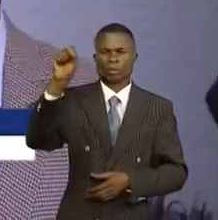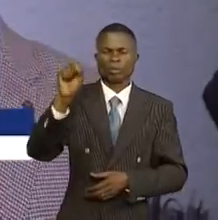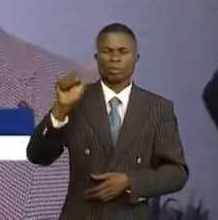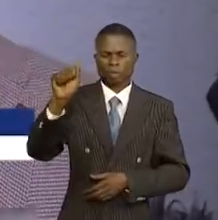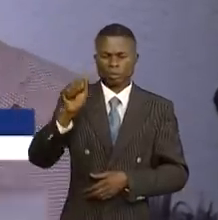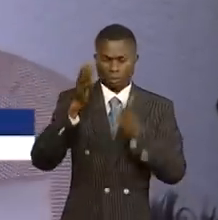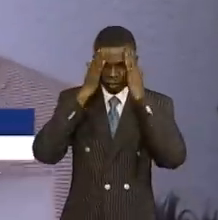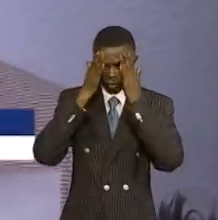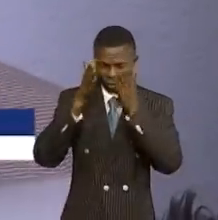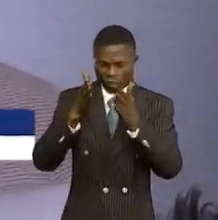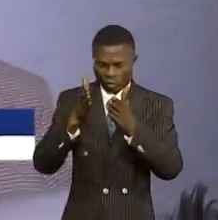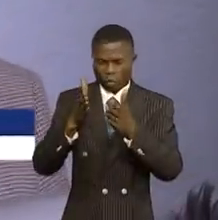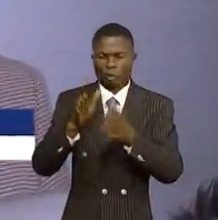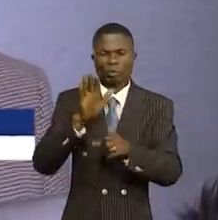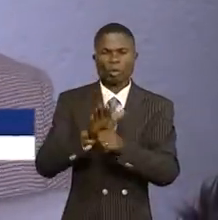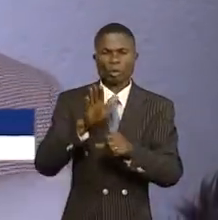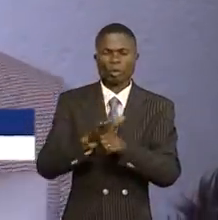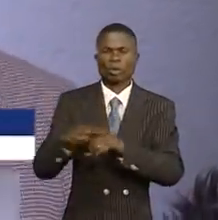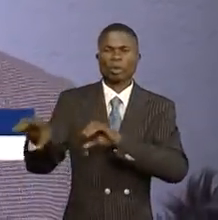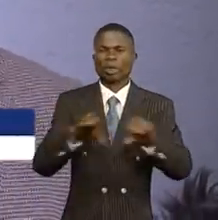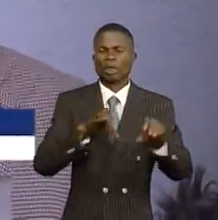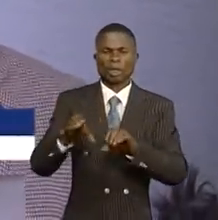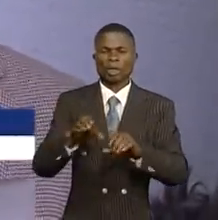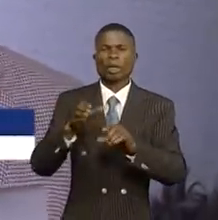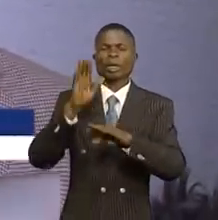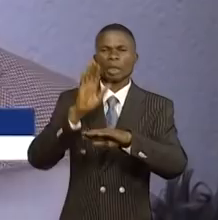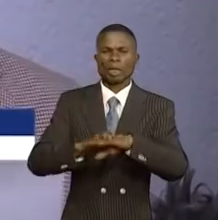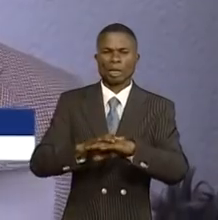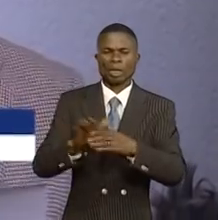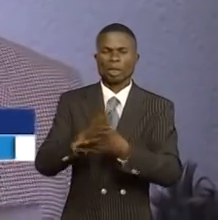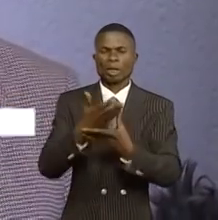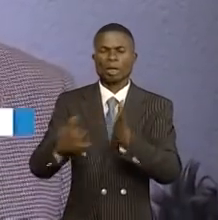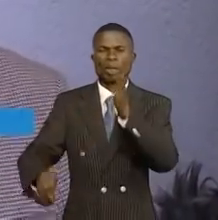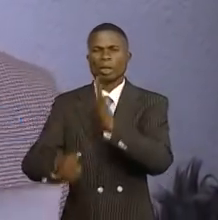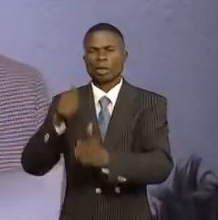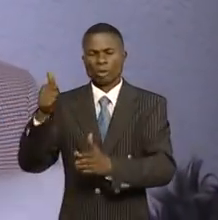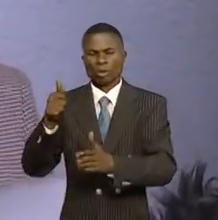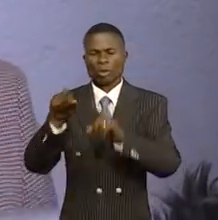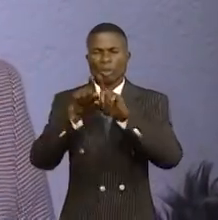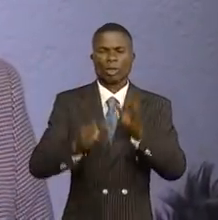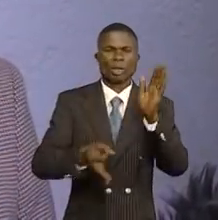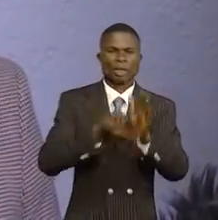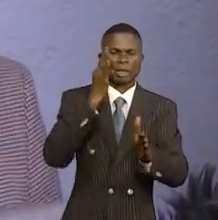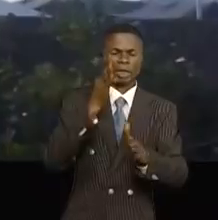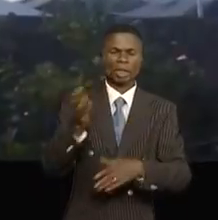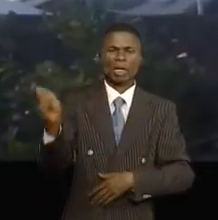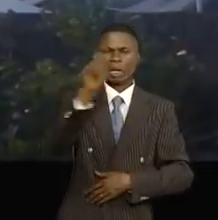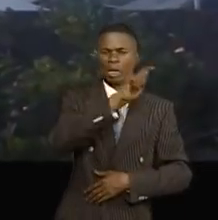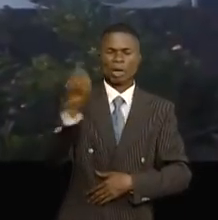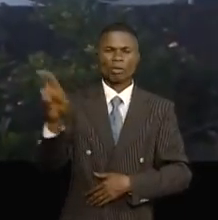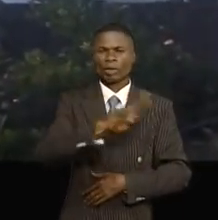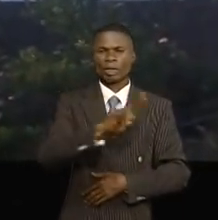particulière les événements survenus entre les 11 et 13 avril 2021